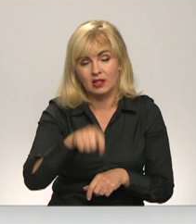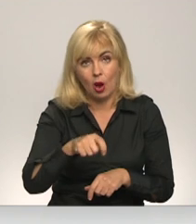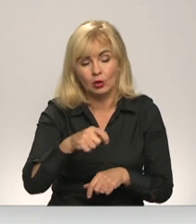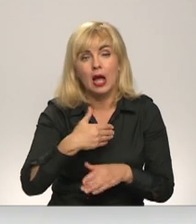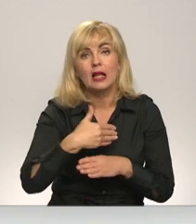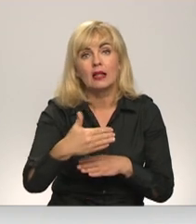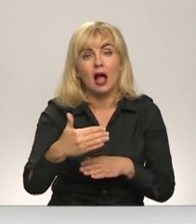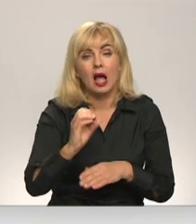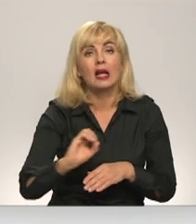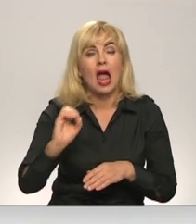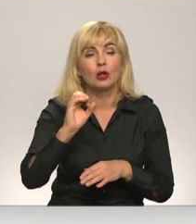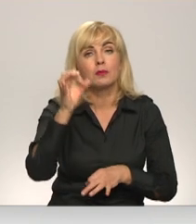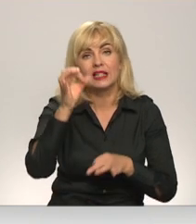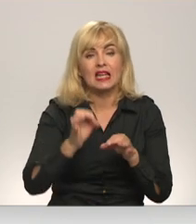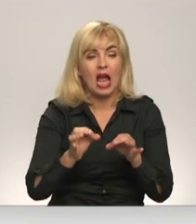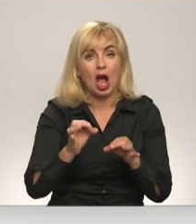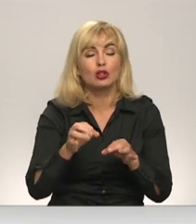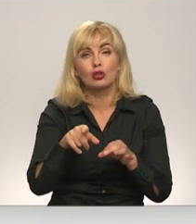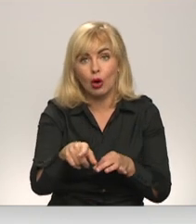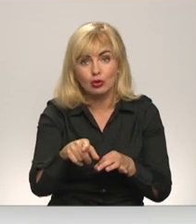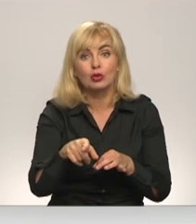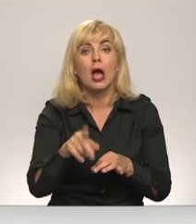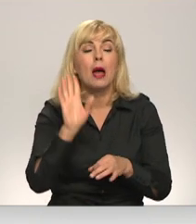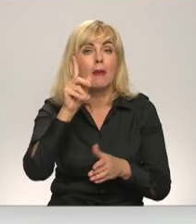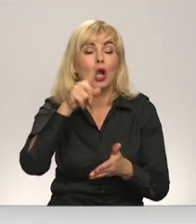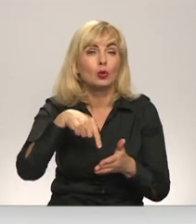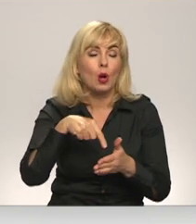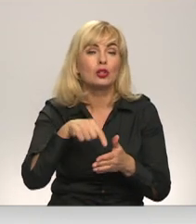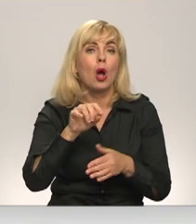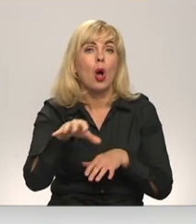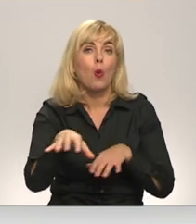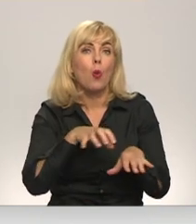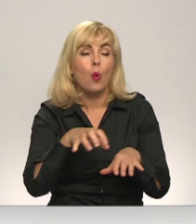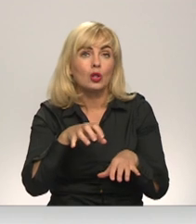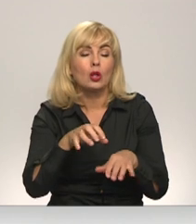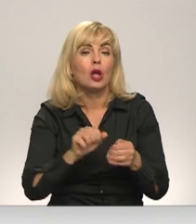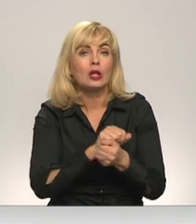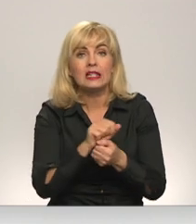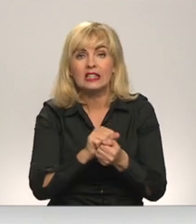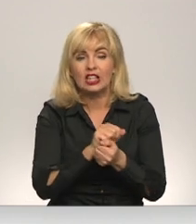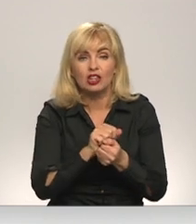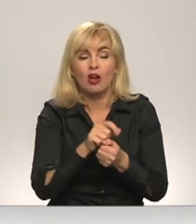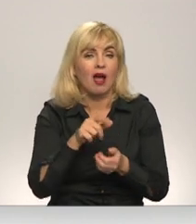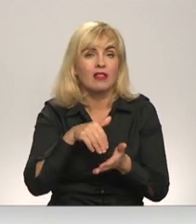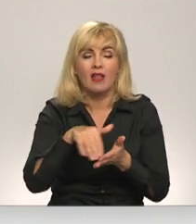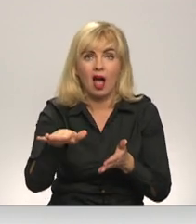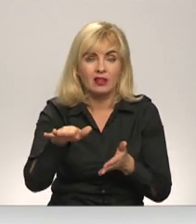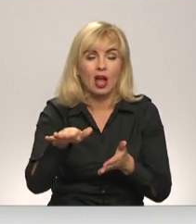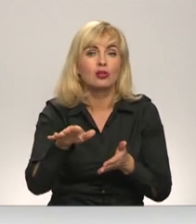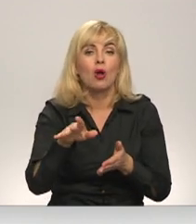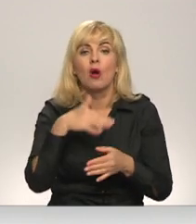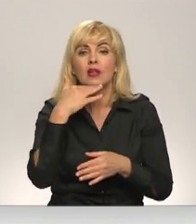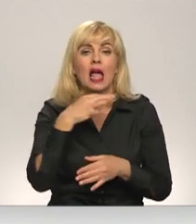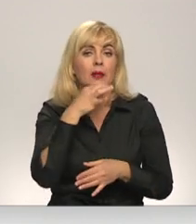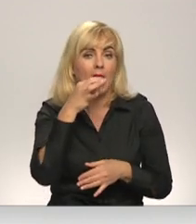Eiropas tiesa instanciēs. Tikmēr Baltic Devon Mingsau nostāja par ūdaļu iznīcināšanu LTV neatklāja un atteic atbilds arī uz citiem ar to